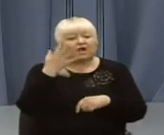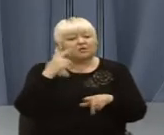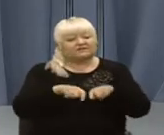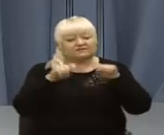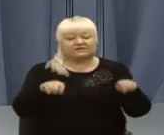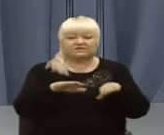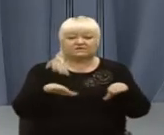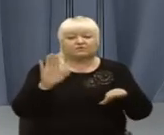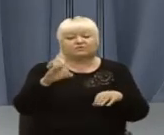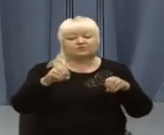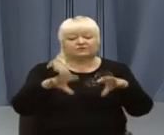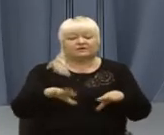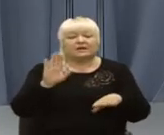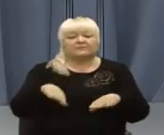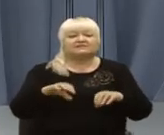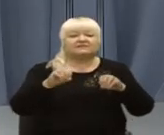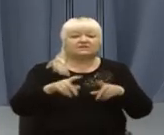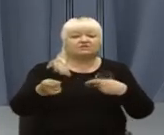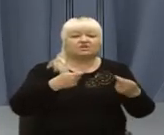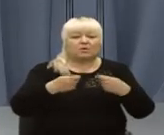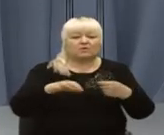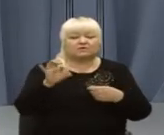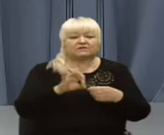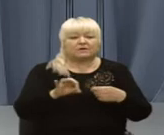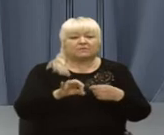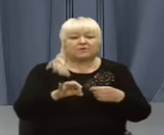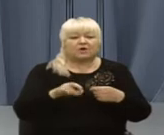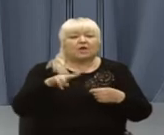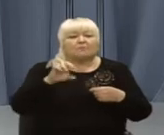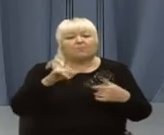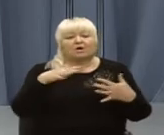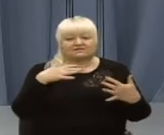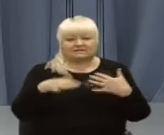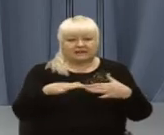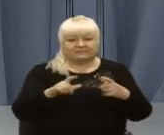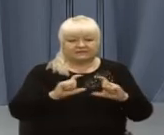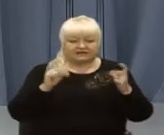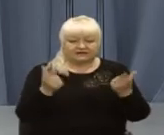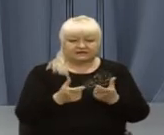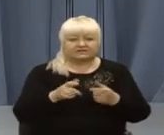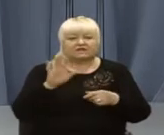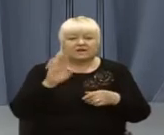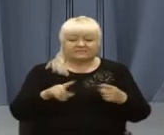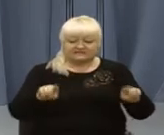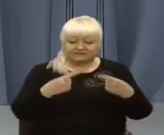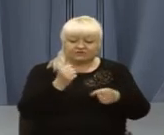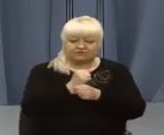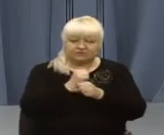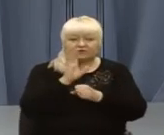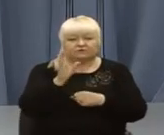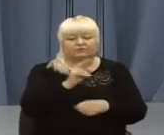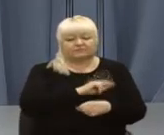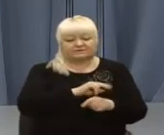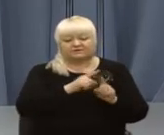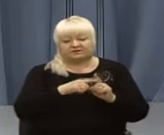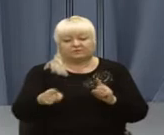садочки, вирішуватимуть після рішення уряду про послаблення карантину. Після відновлення роботи до шкільних закладів вони працюватимуть